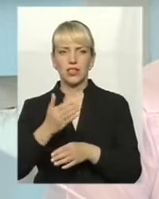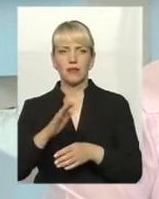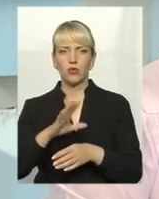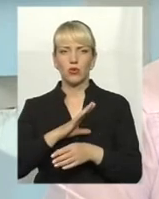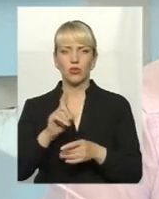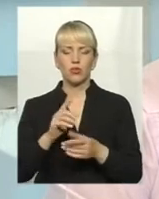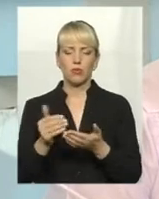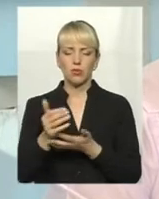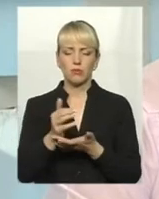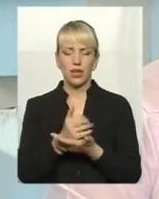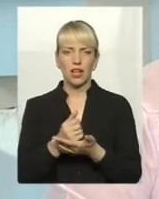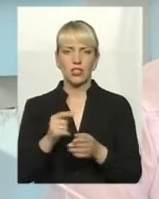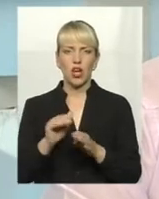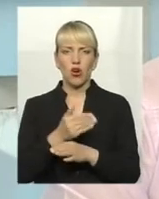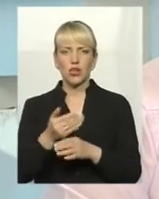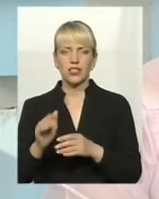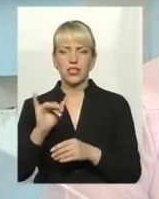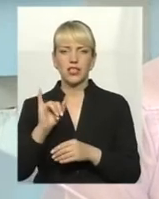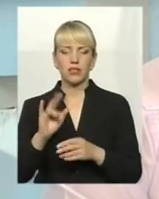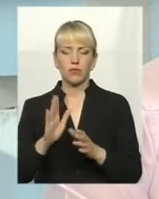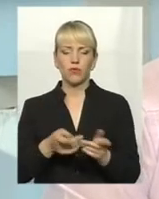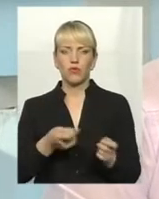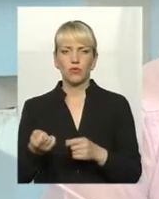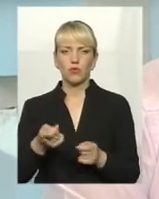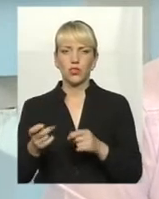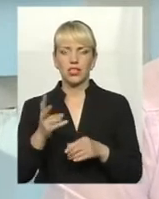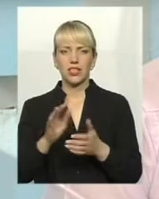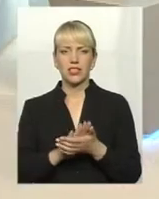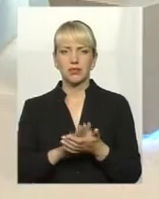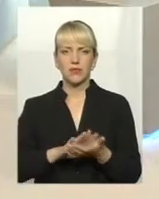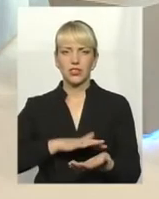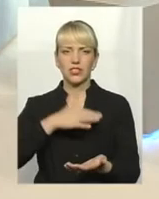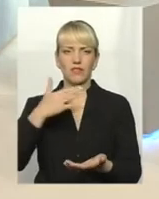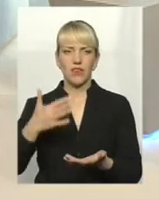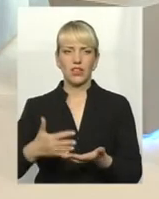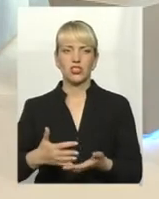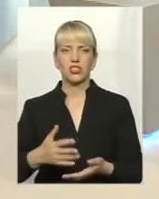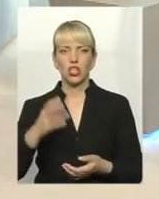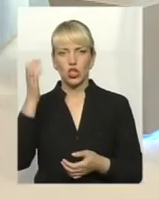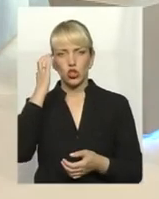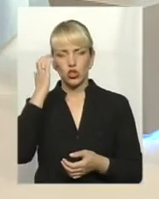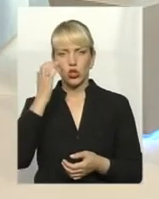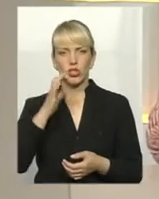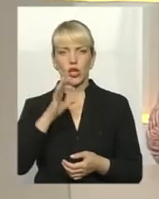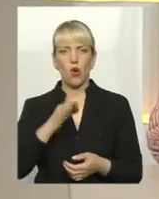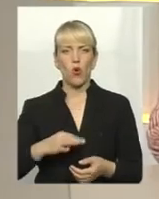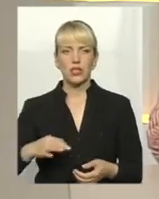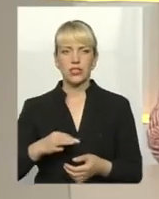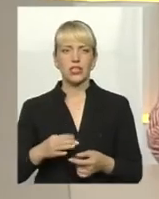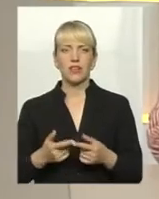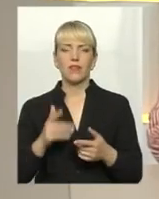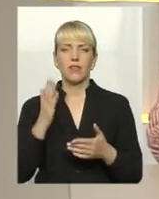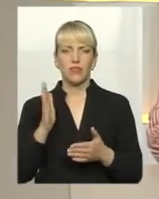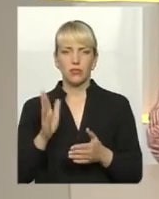збирали, і будемо ввозити його на сміттєвозвалище в Чорному Острові. Ви збираєтесь займати,